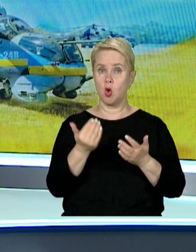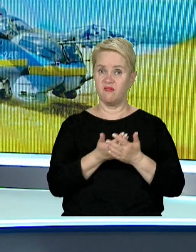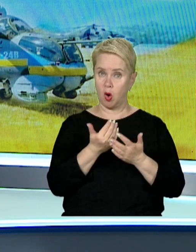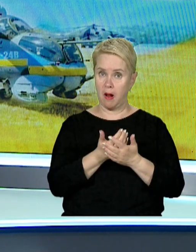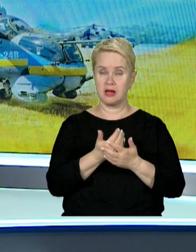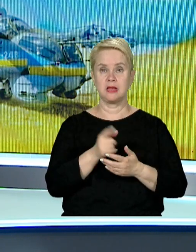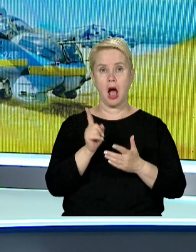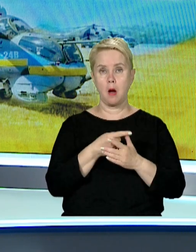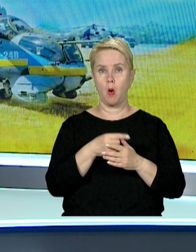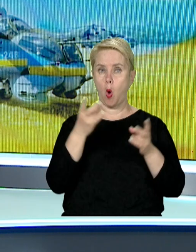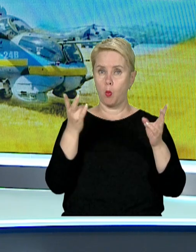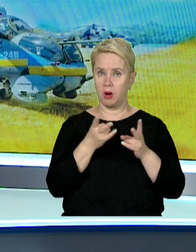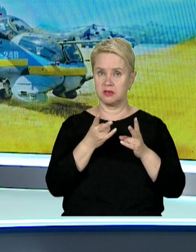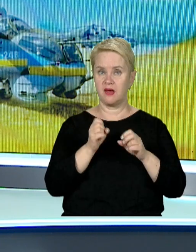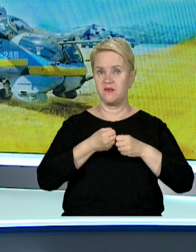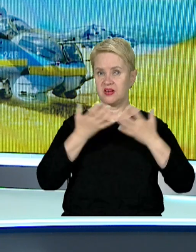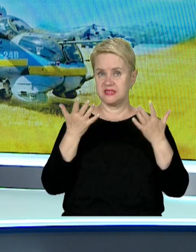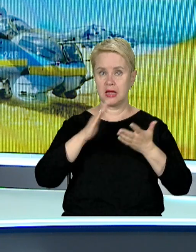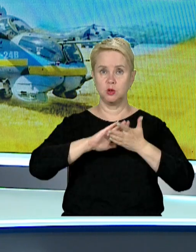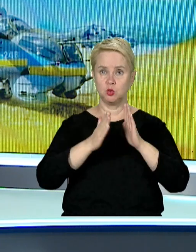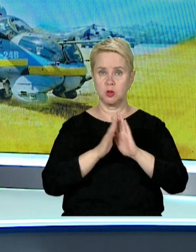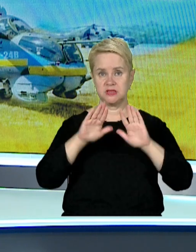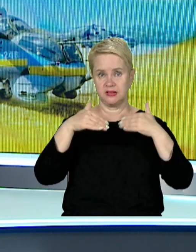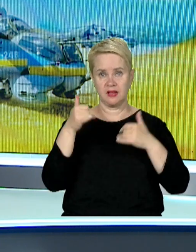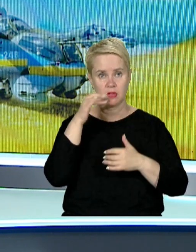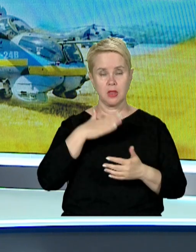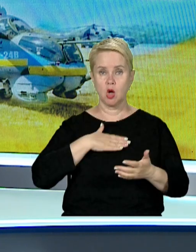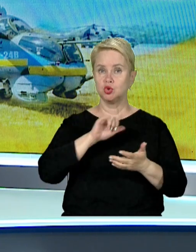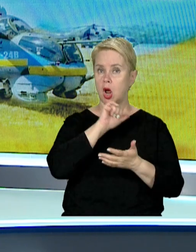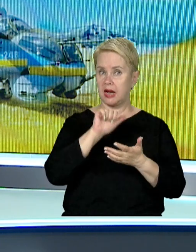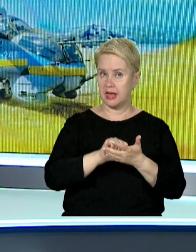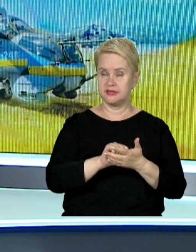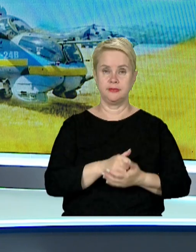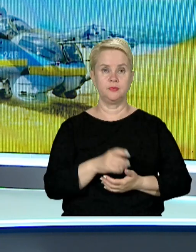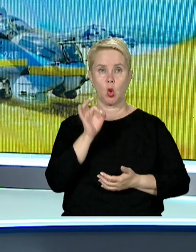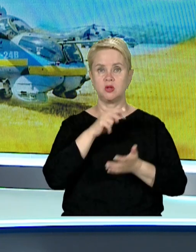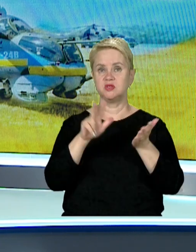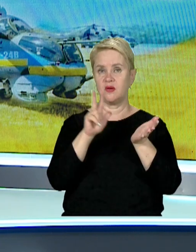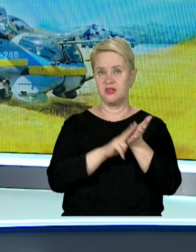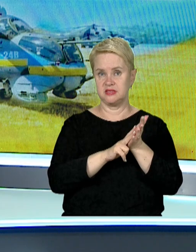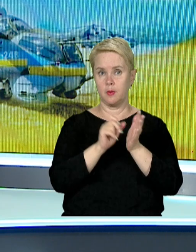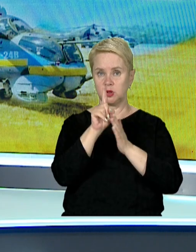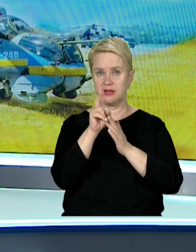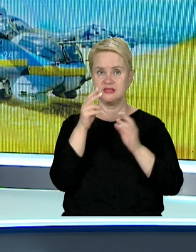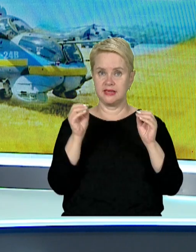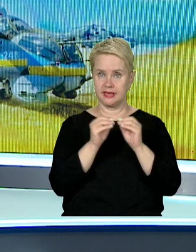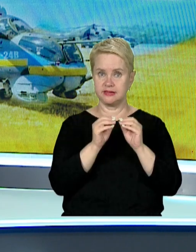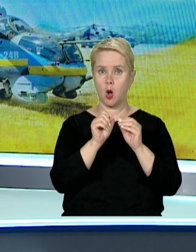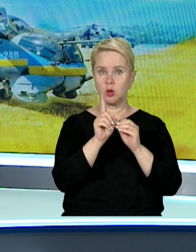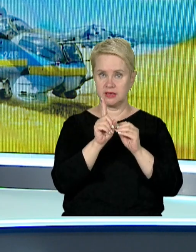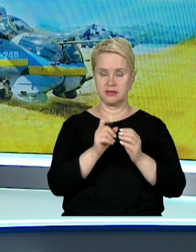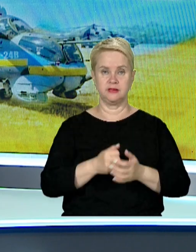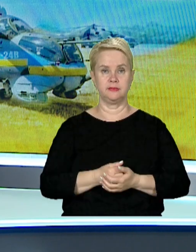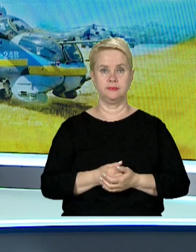інформацією або потребуєте висвітлення ситуації, звертайтесь на телефон нашої редакції 098-11-210